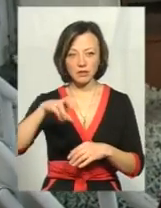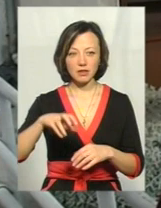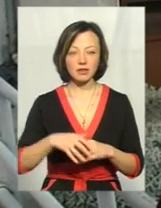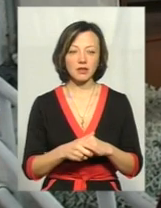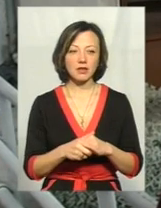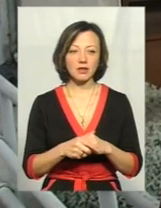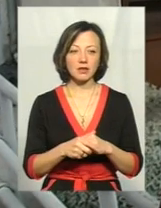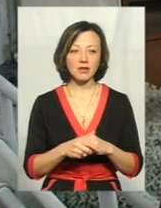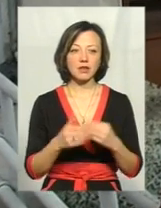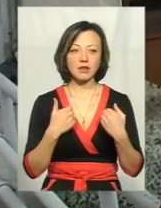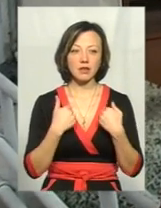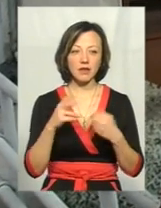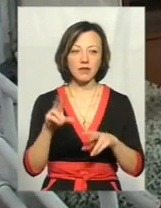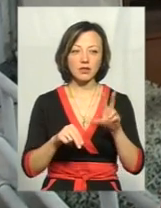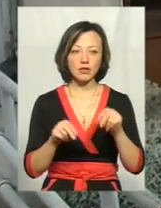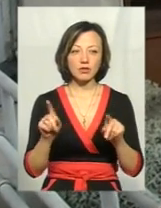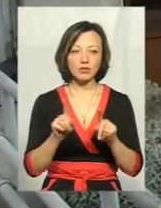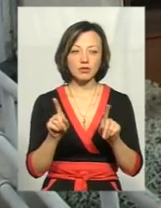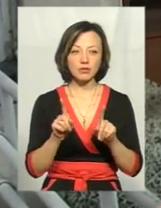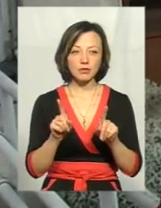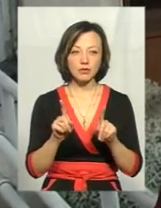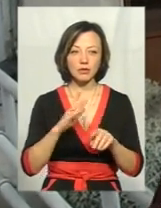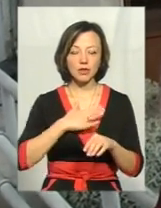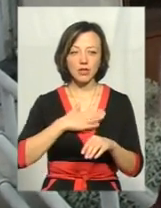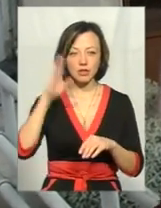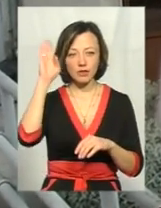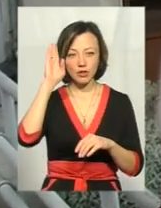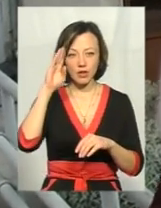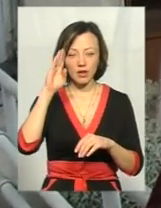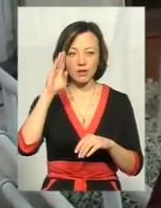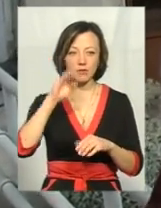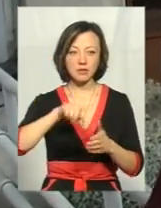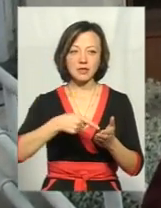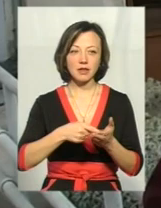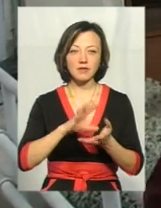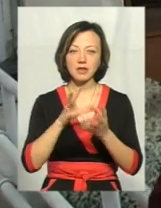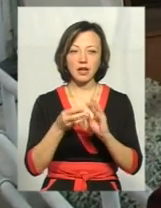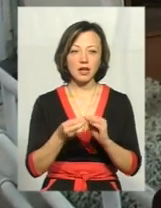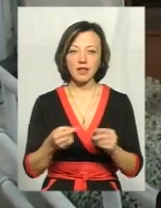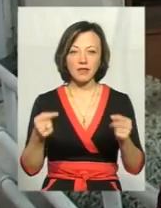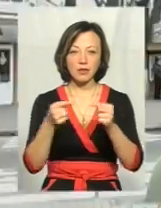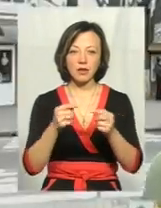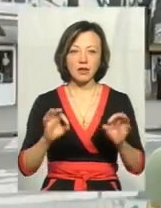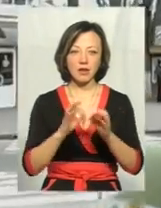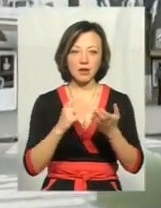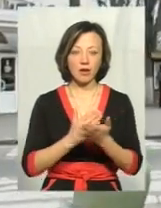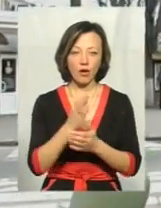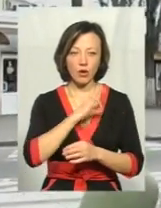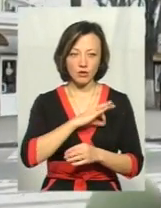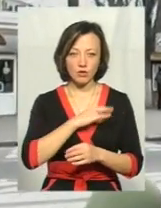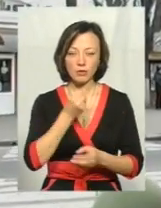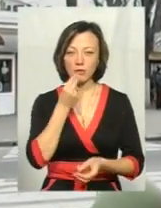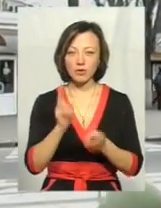я взагалі вважаю, що наша наша вода в містах, мені здається, взагалі не відповідає ніякої якості. Користуєтесь для